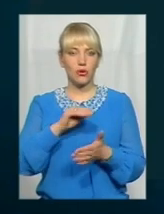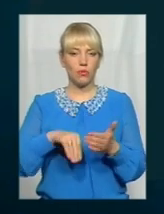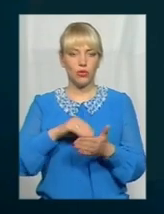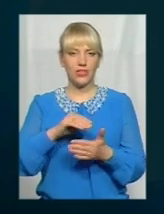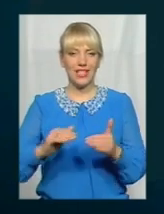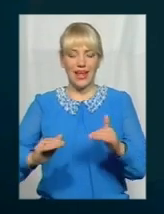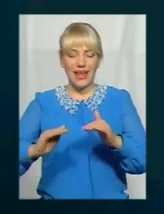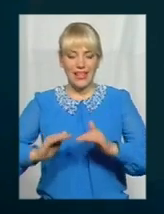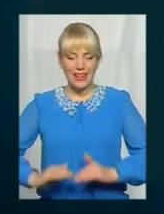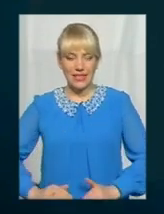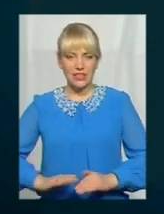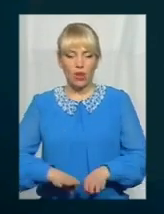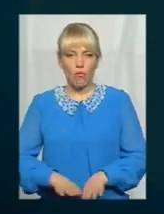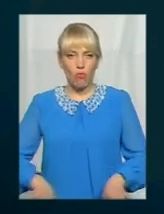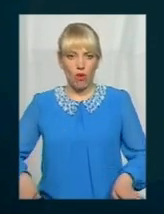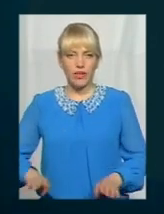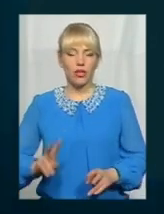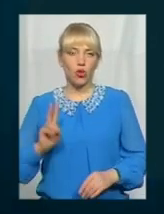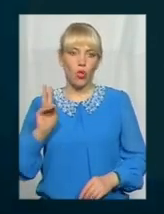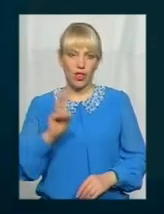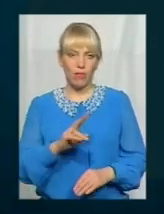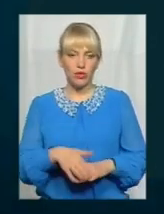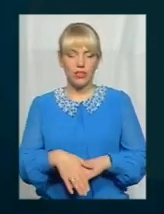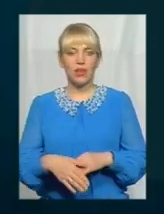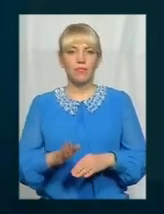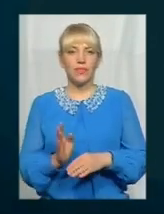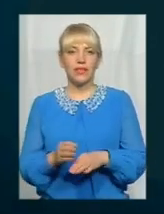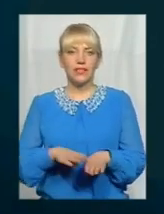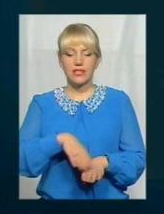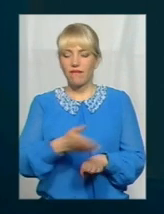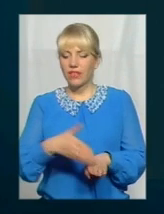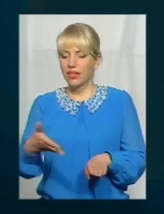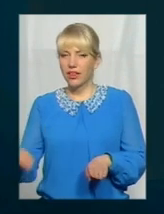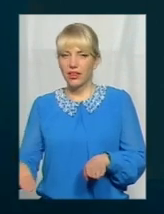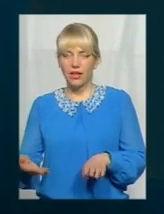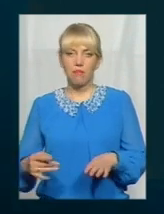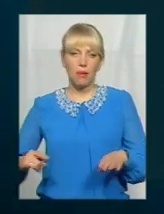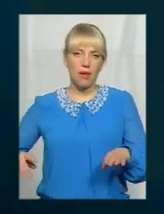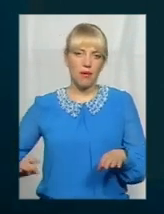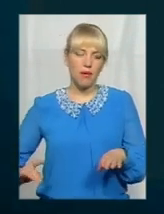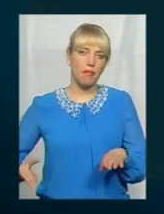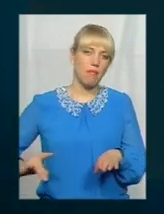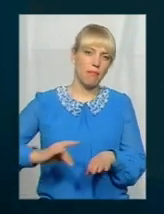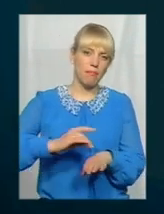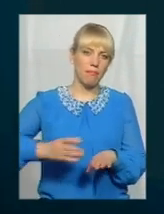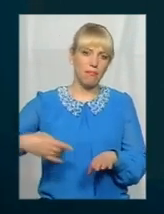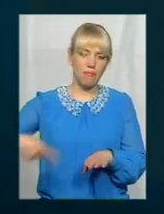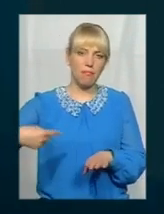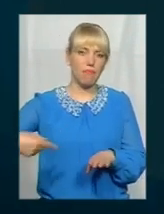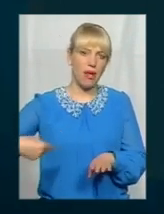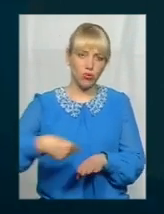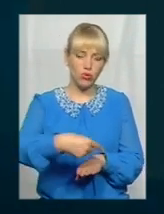тролейбуси з відкидними пандусами. Скільки передбачається закупити таких тролейбусів цього року? Друге.